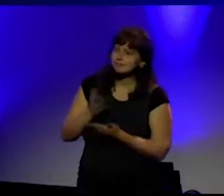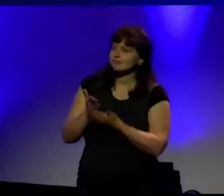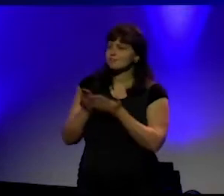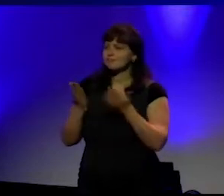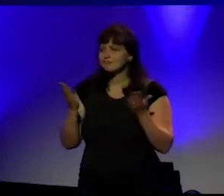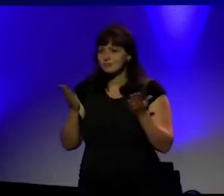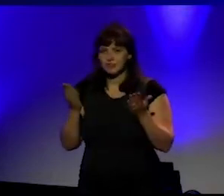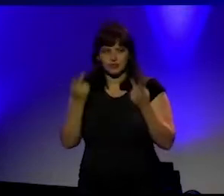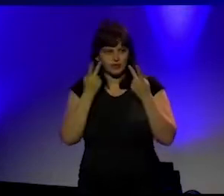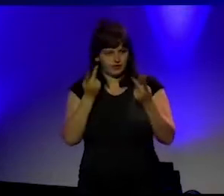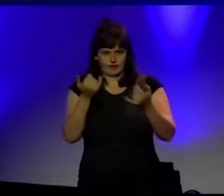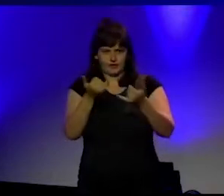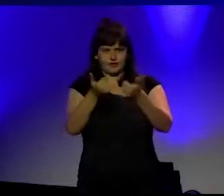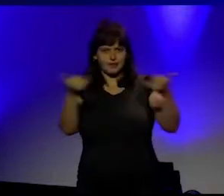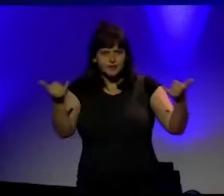Zie ons hier zitten.